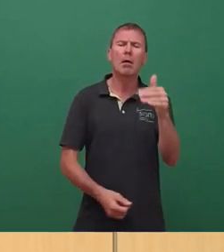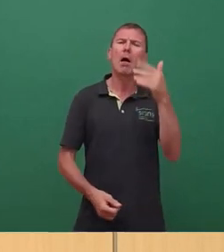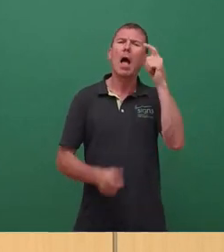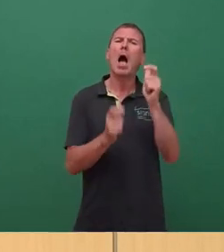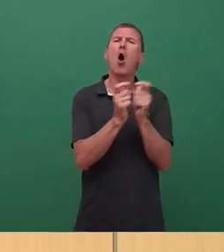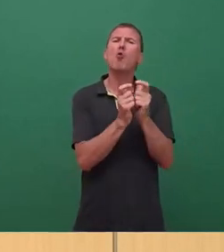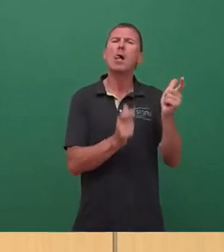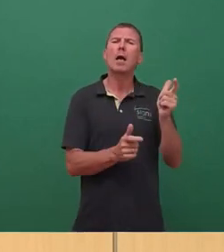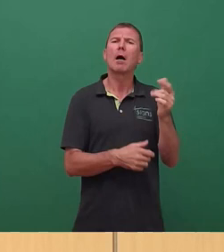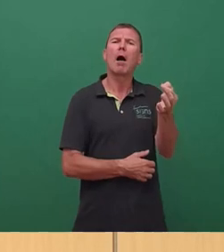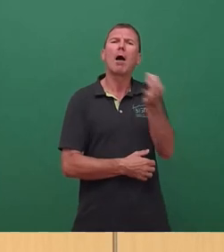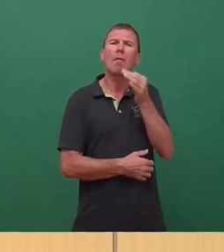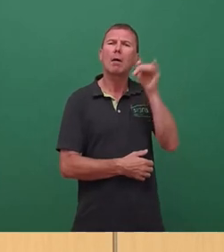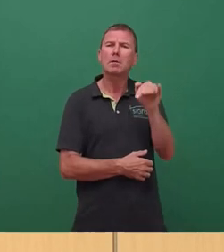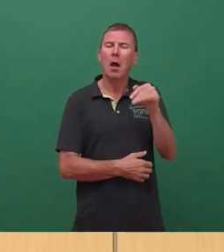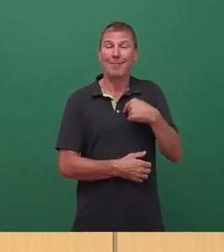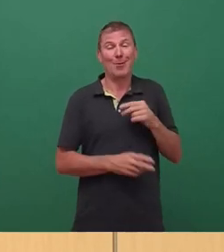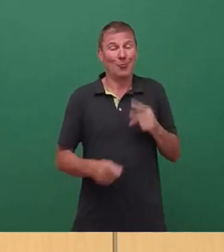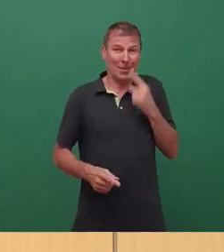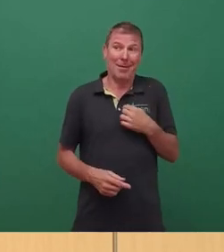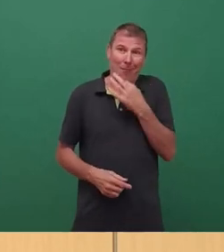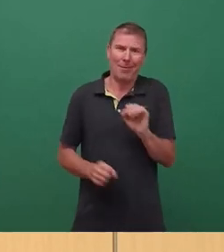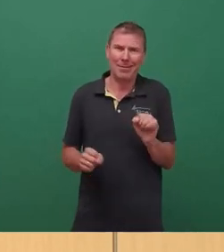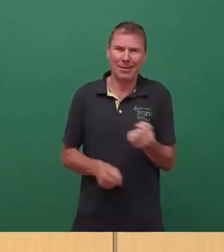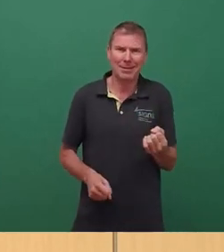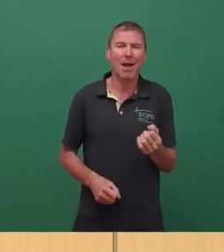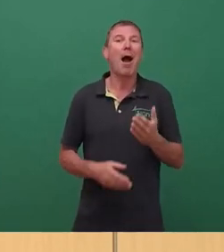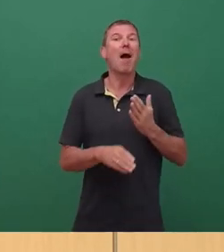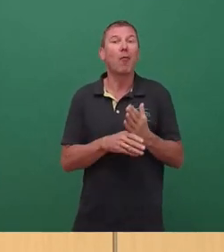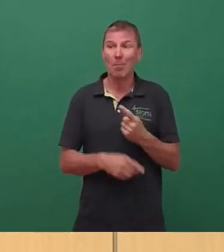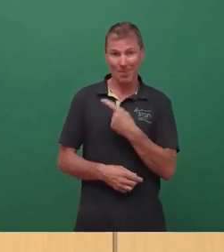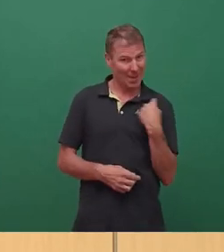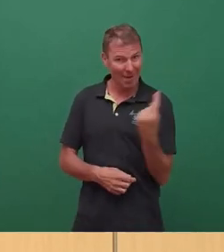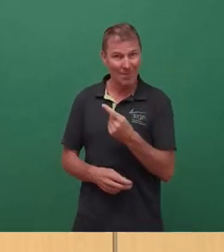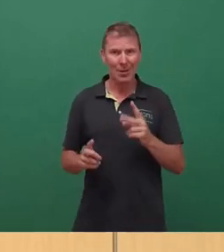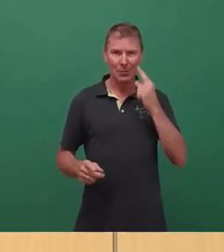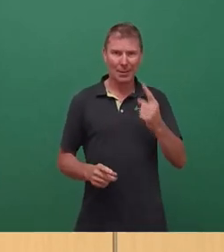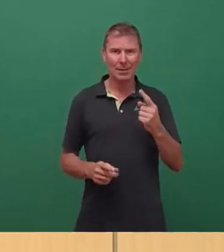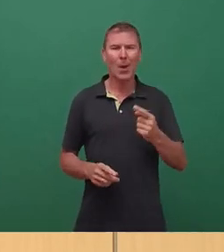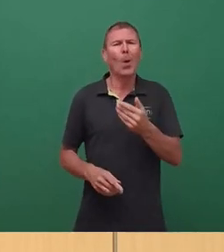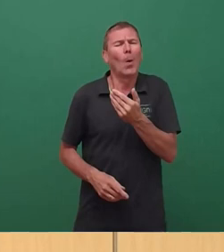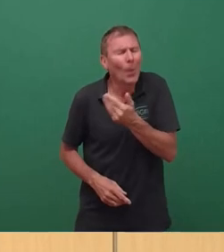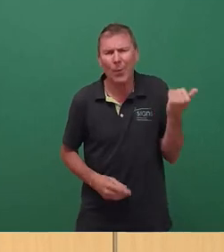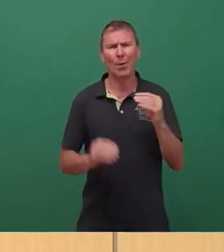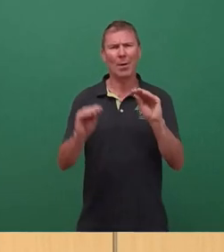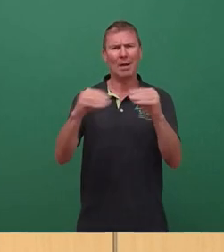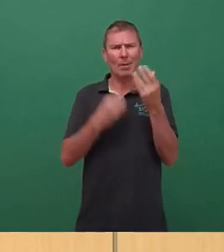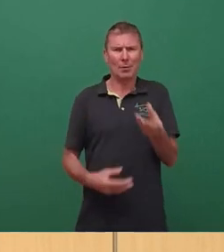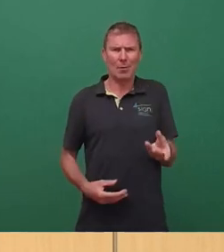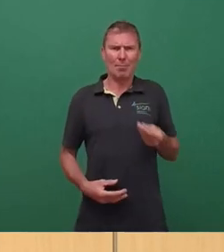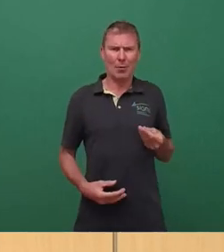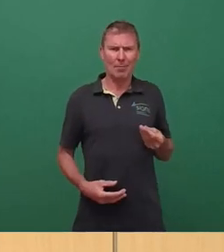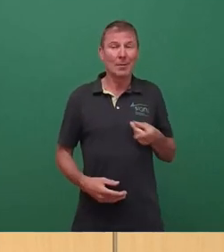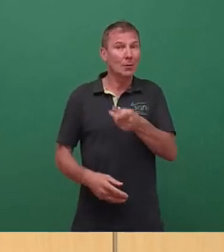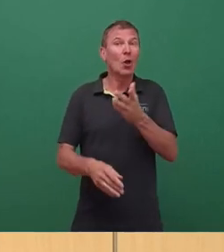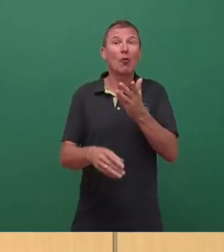wir als Stadträte so nicht stellen könnten. Warum? Weil wir beispielsweise keinerlei Informationen darüber haben, dass es offenbar bereits